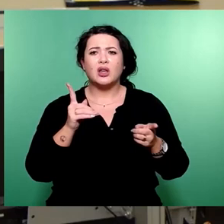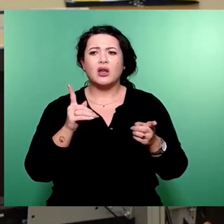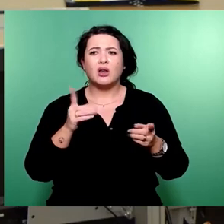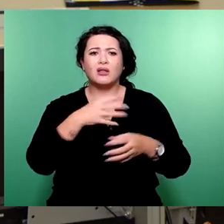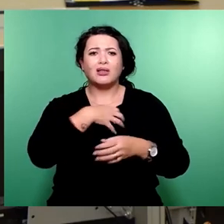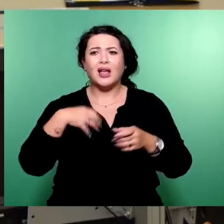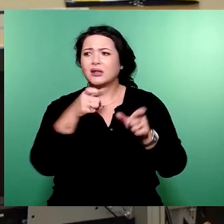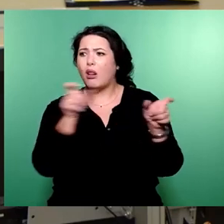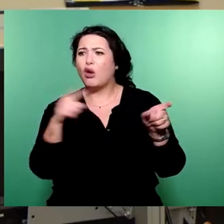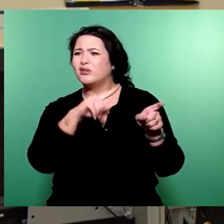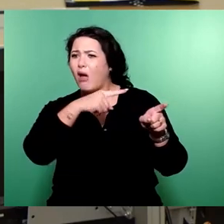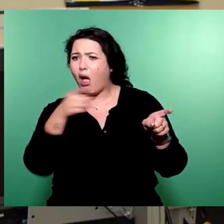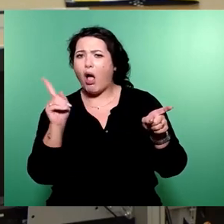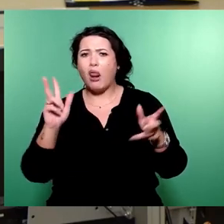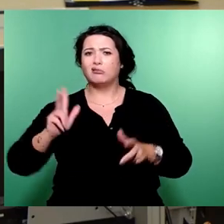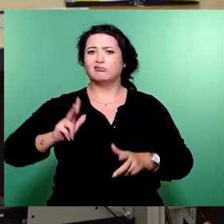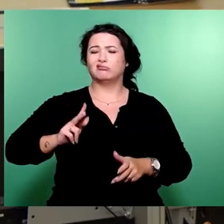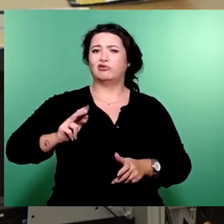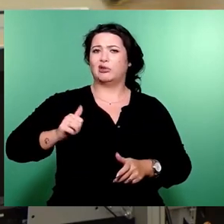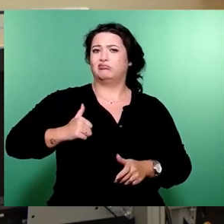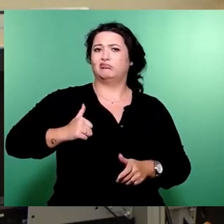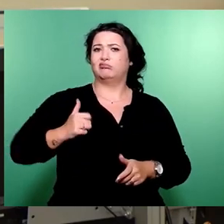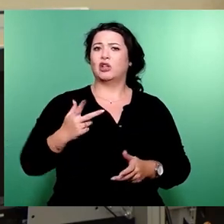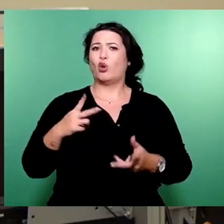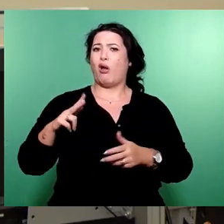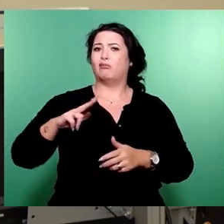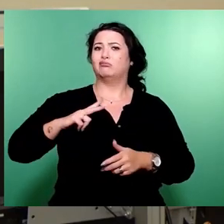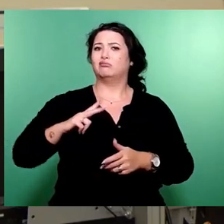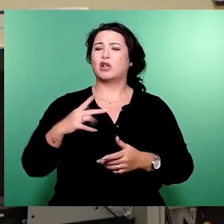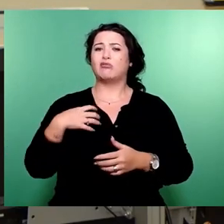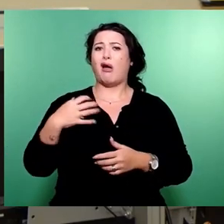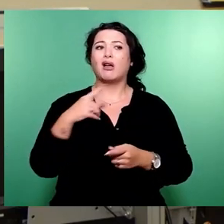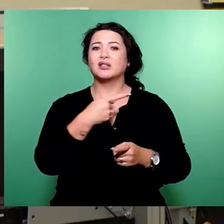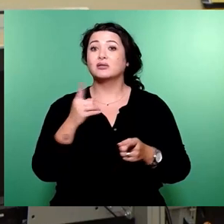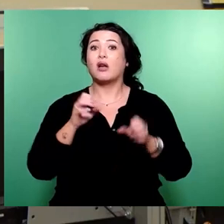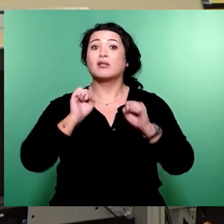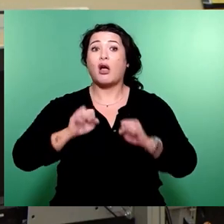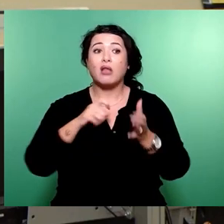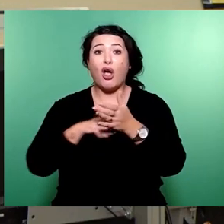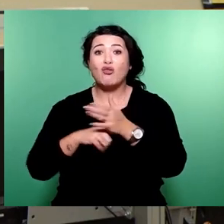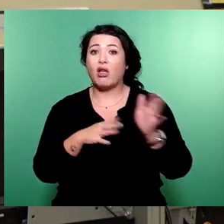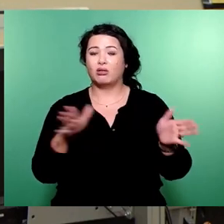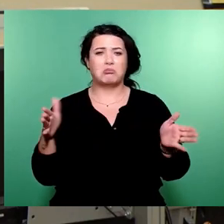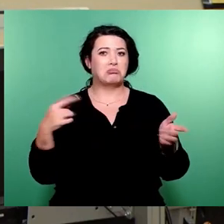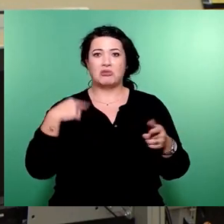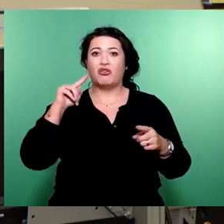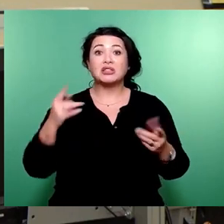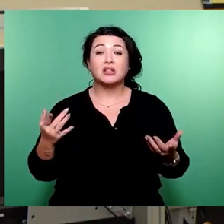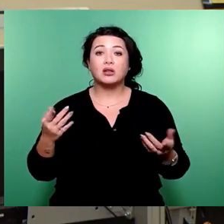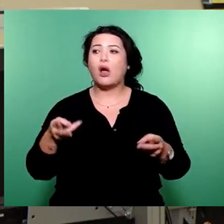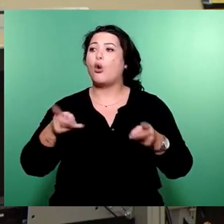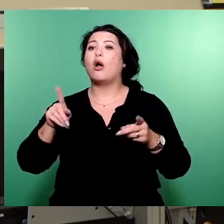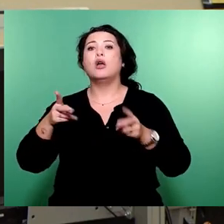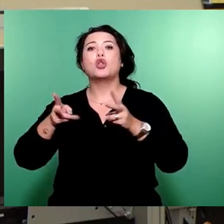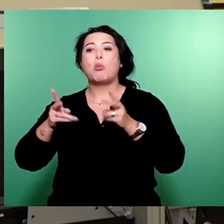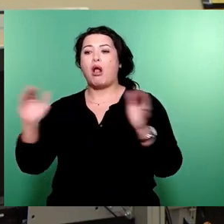alle mit überdimensionierten Fahrzeugen rumfahren. Also in Dresden ist schon auch der gebrauchte Kleinwagen der Standard. Und